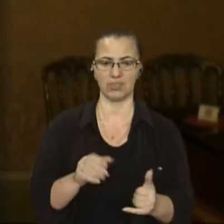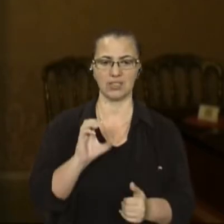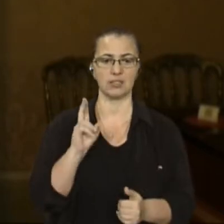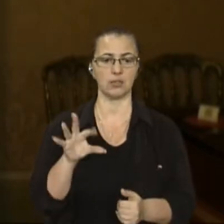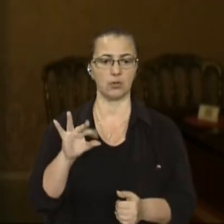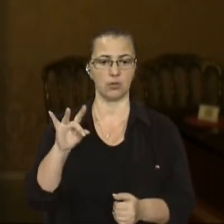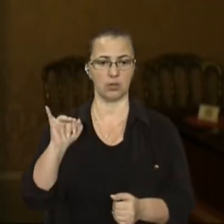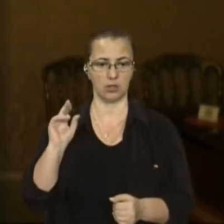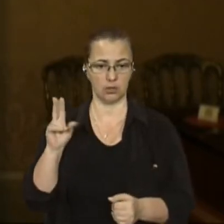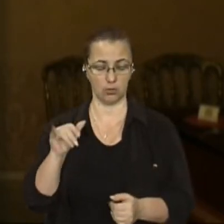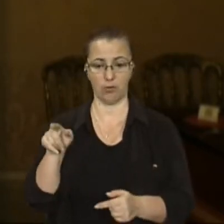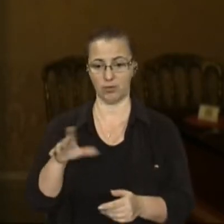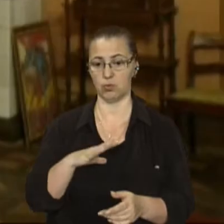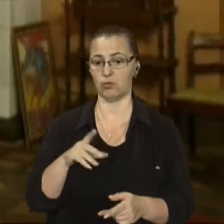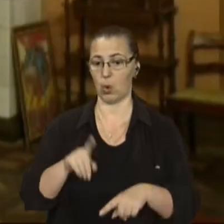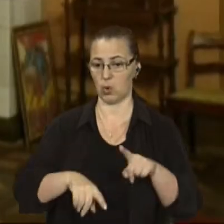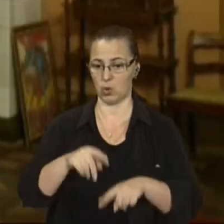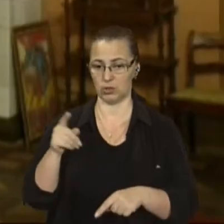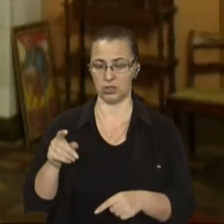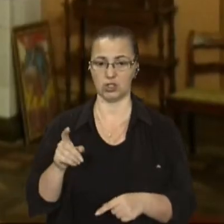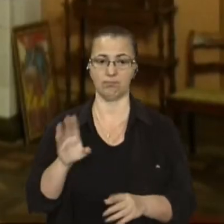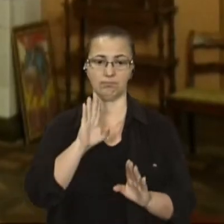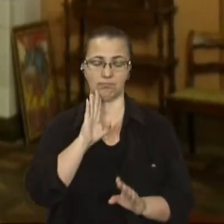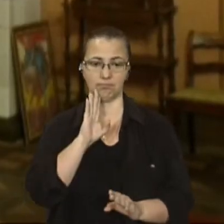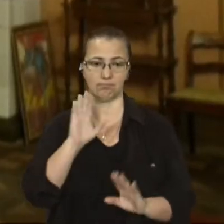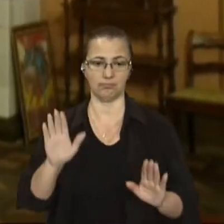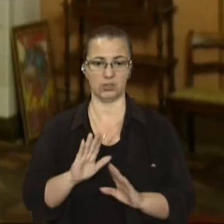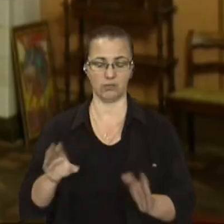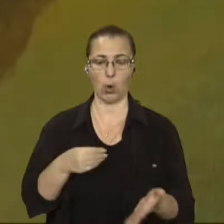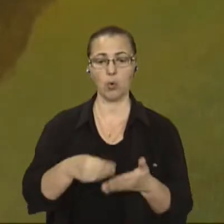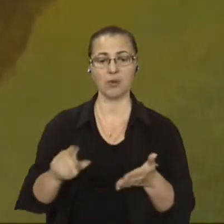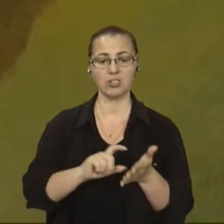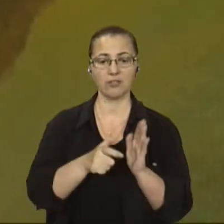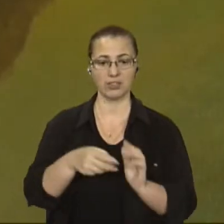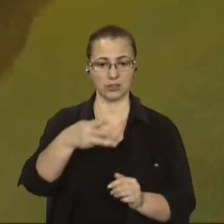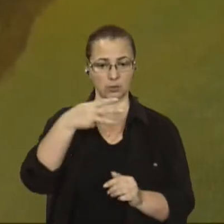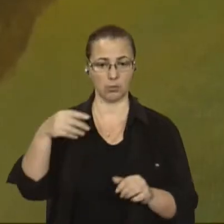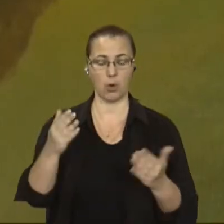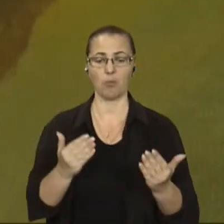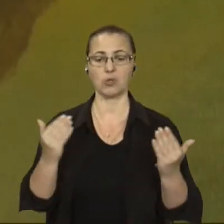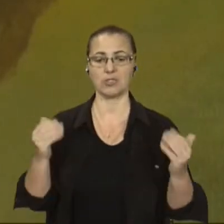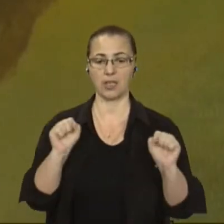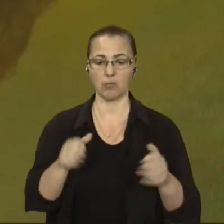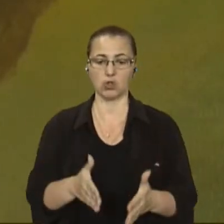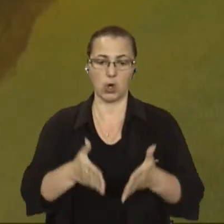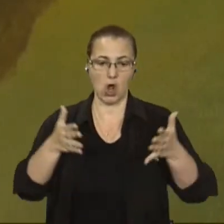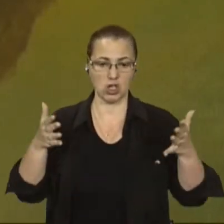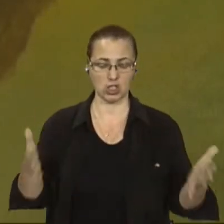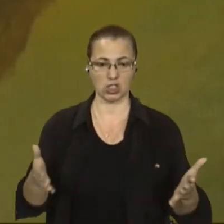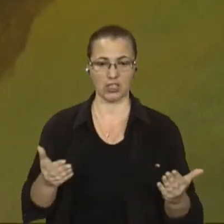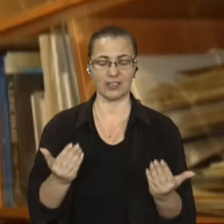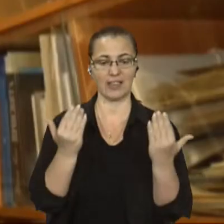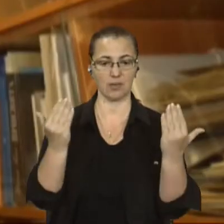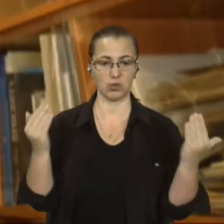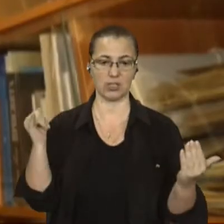родичем Соломії Крушельницької. Купивши квартиру на третьому поверсі, музей зможе розширити і експозицію, і фондосховище